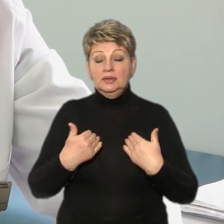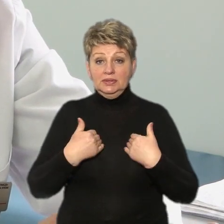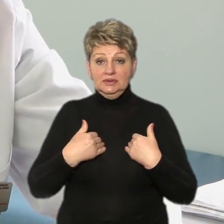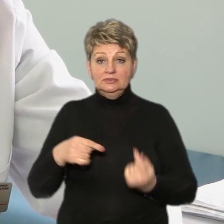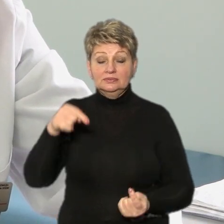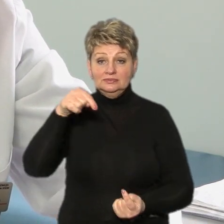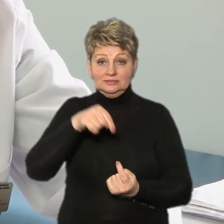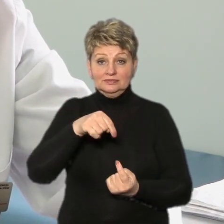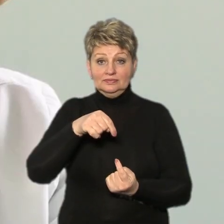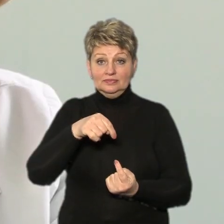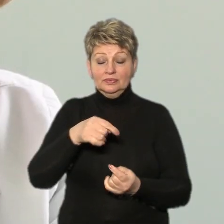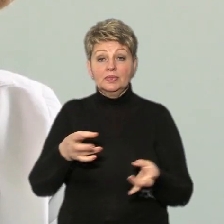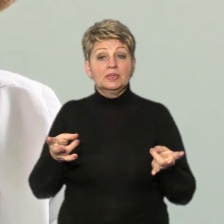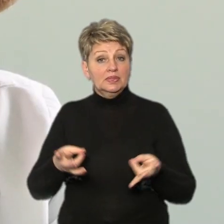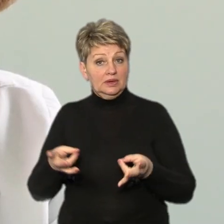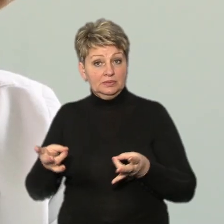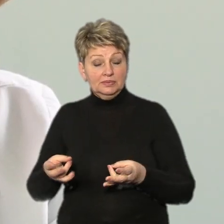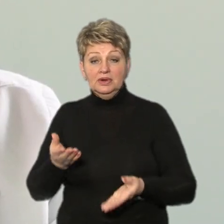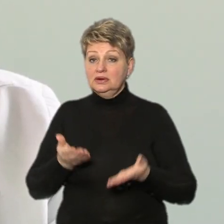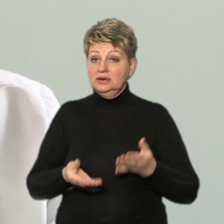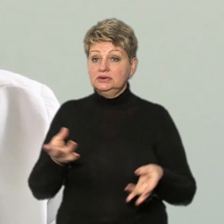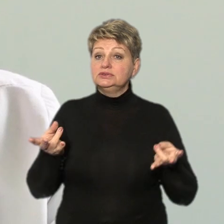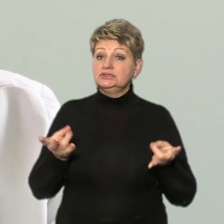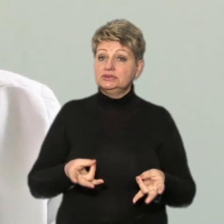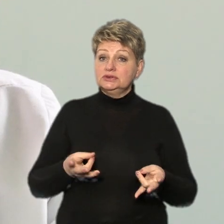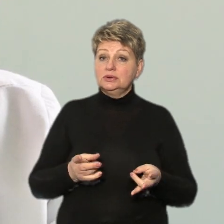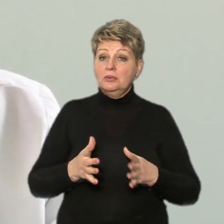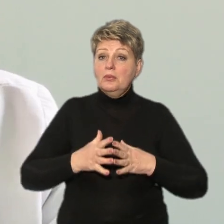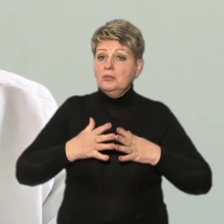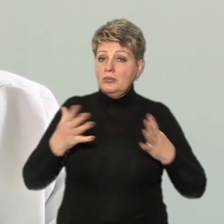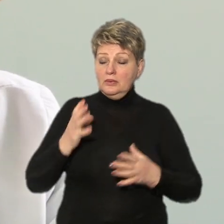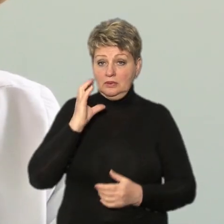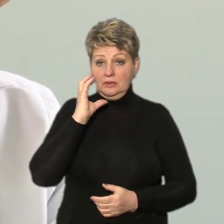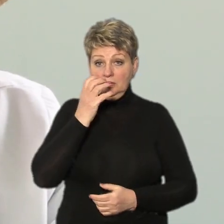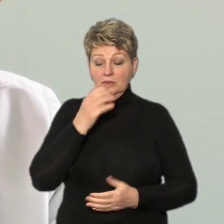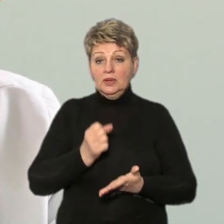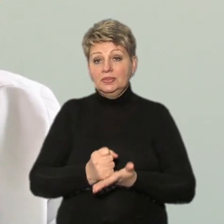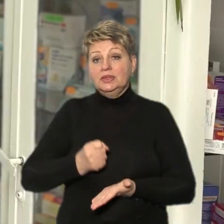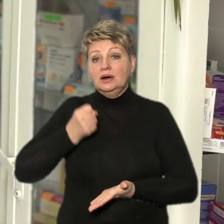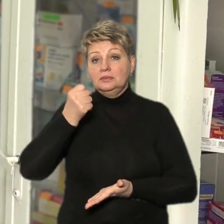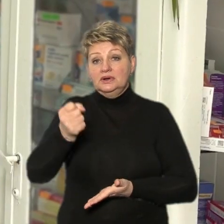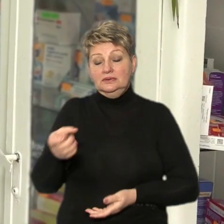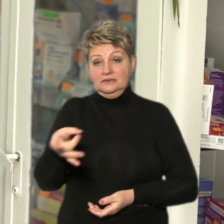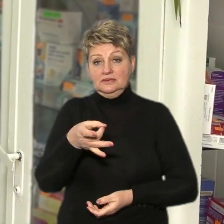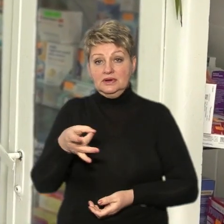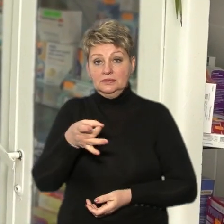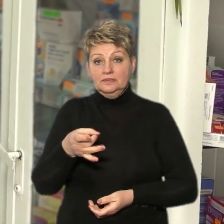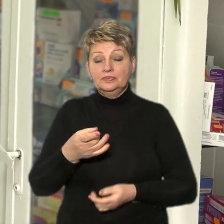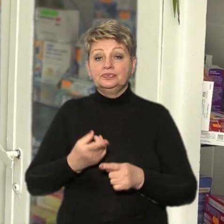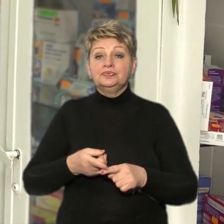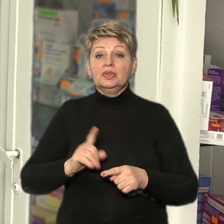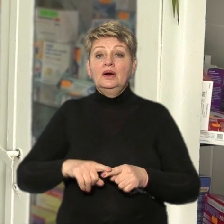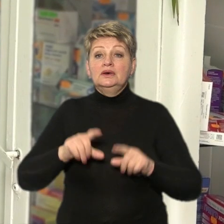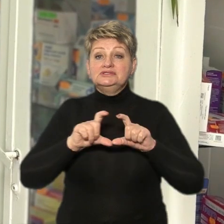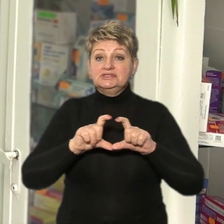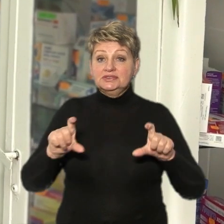необхідні. Якщо треба більш розширений аналіз, направляємо на райони. Денного стаціонару,